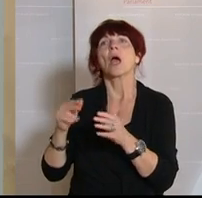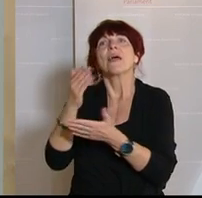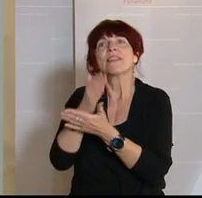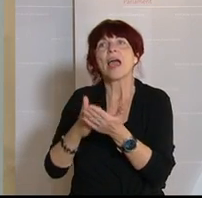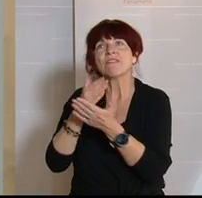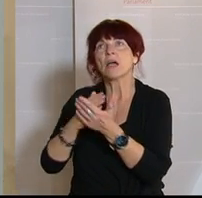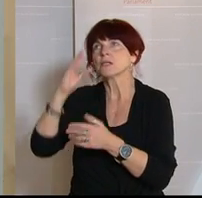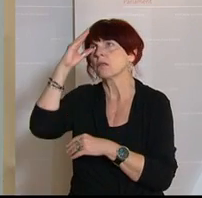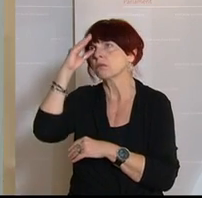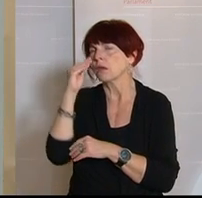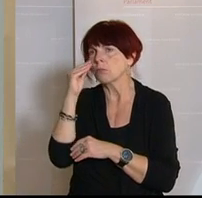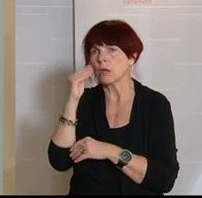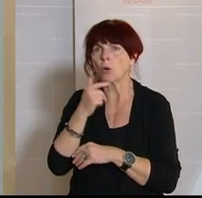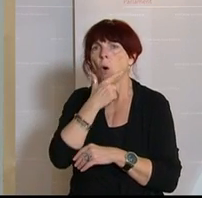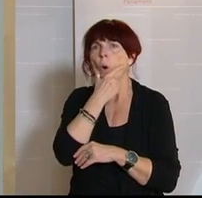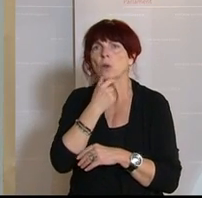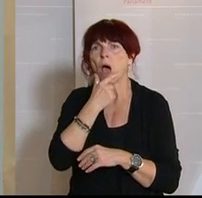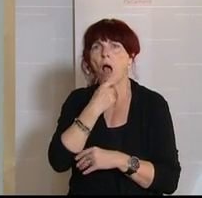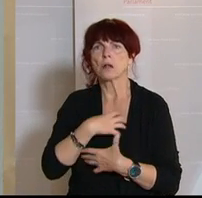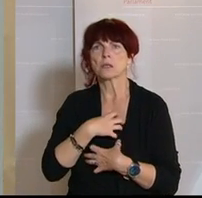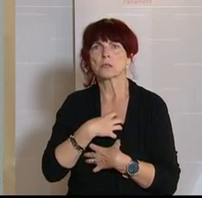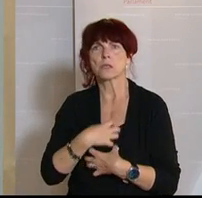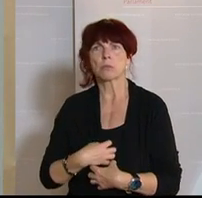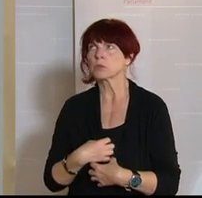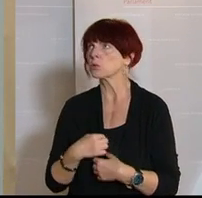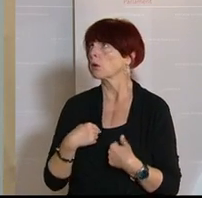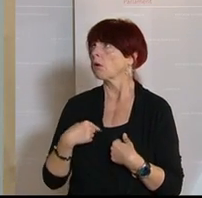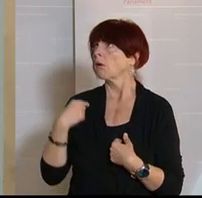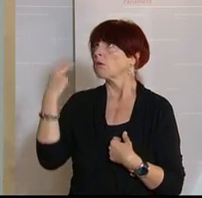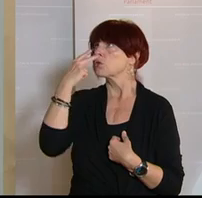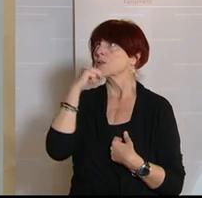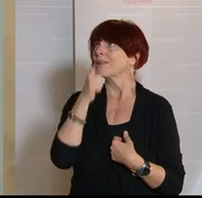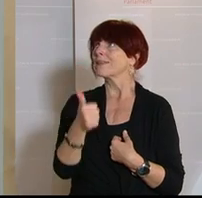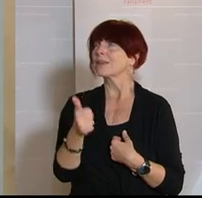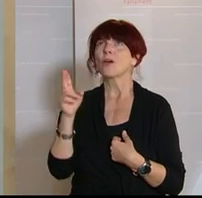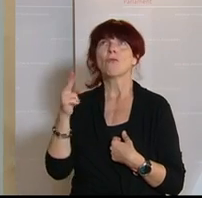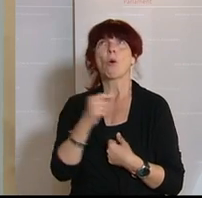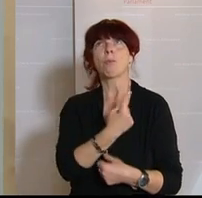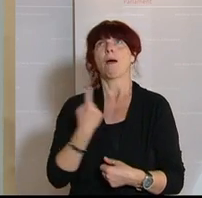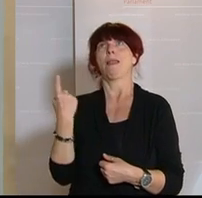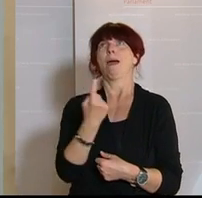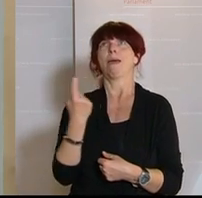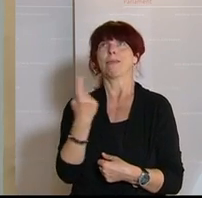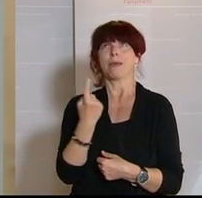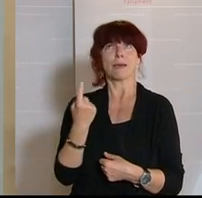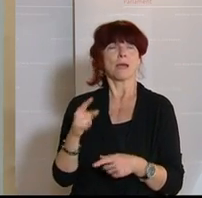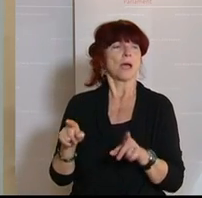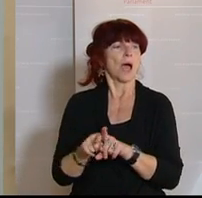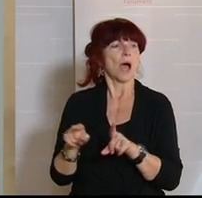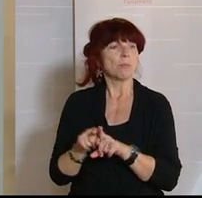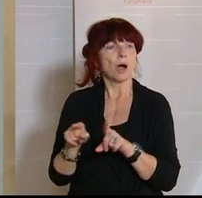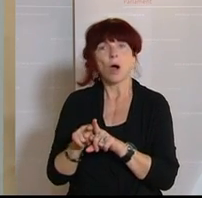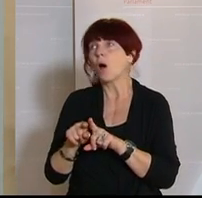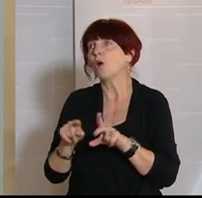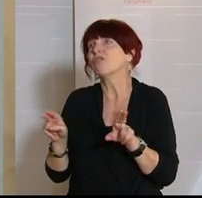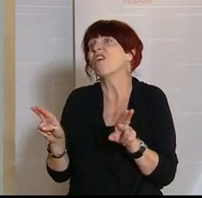wissen, wieso sie auf einmal alleine sind und keine sozialen Kontakte haben, sondern das betrifft auch die Angehörigen. Und ich verstehe sie. Muttertag steht